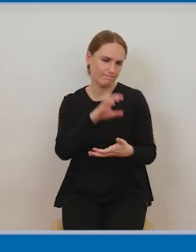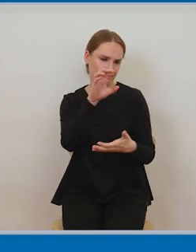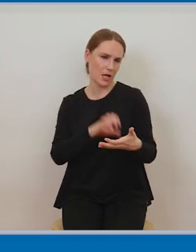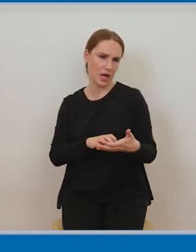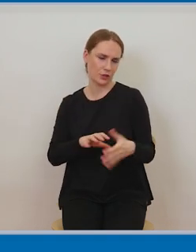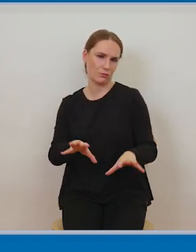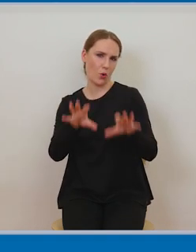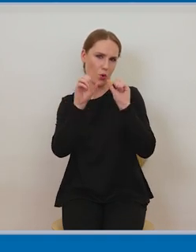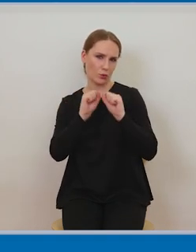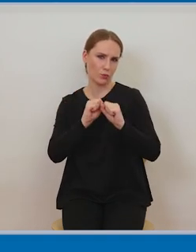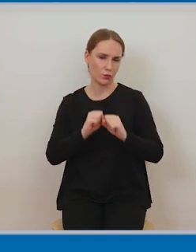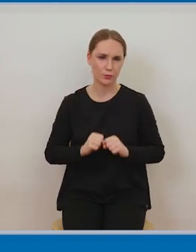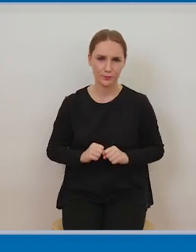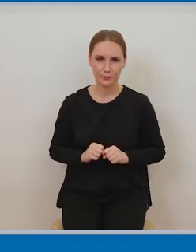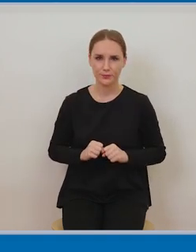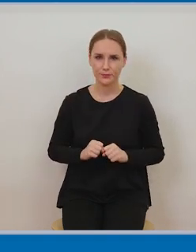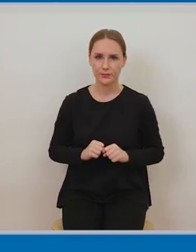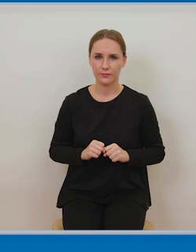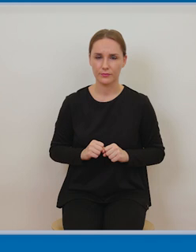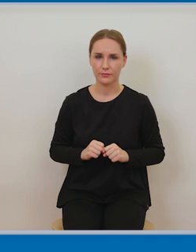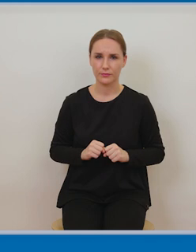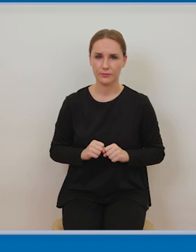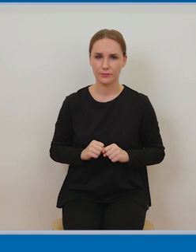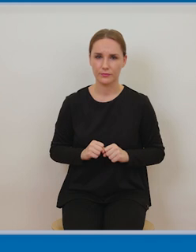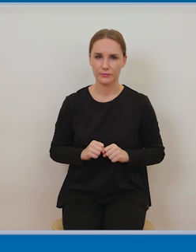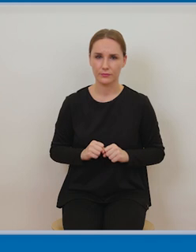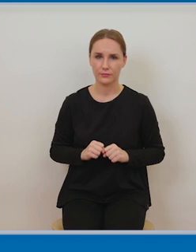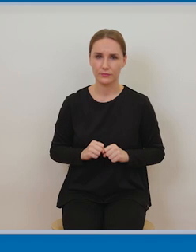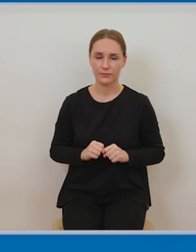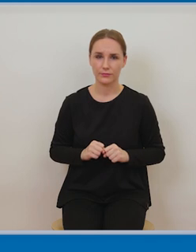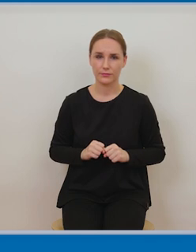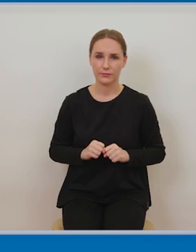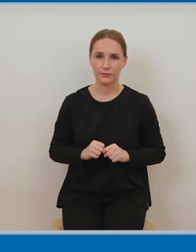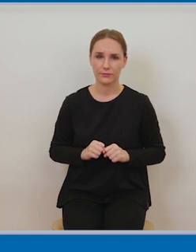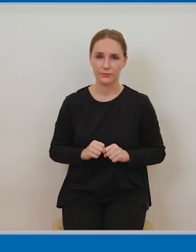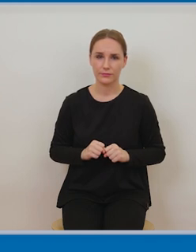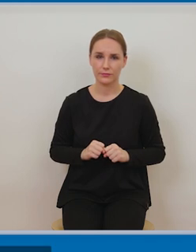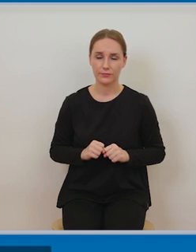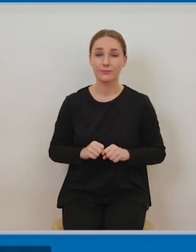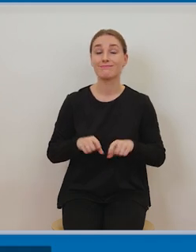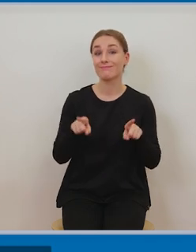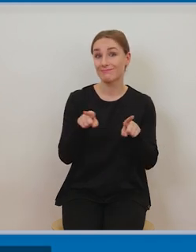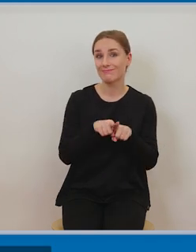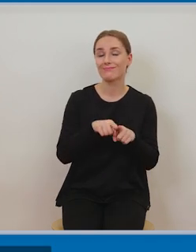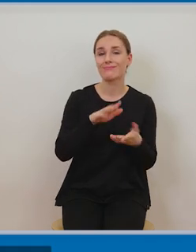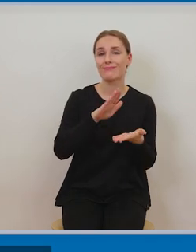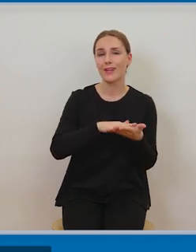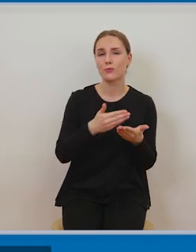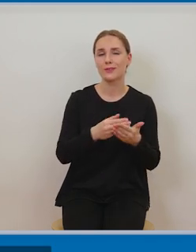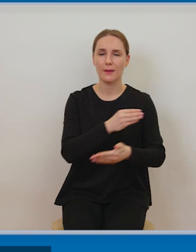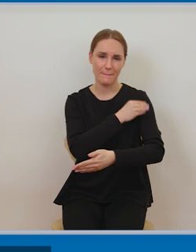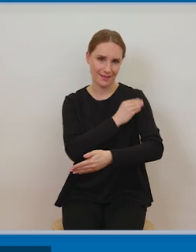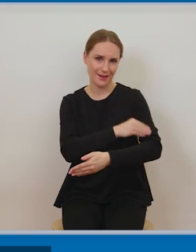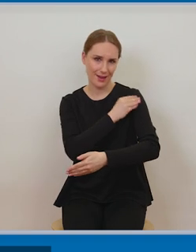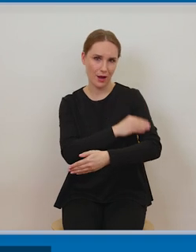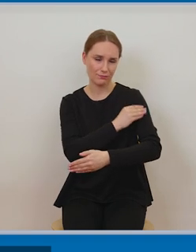dodatkowe informacje, które będą mogły być przedstawione w sposób audialny. Bardzo istotne jest, aby przy